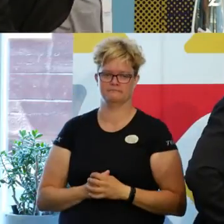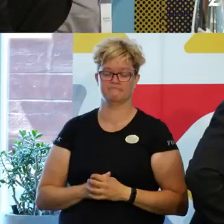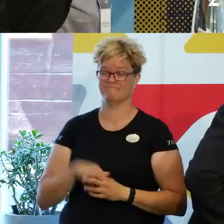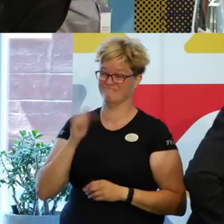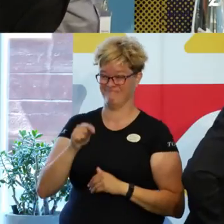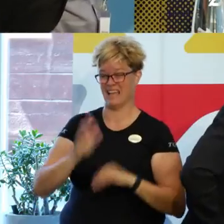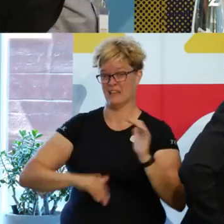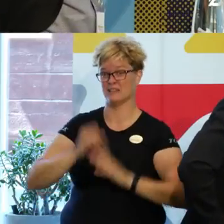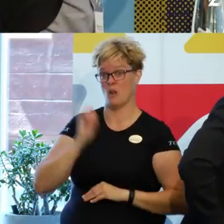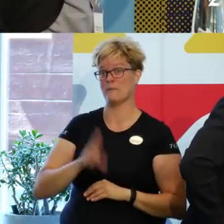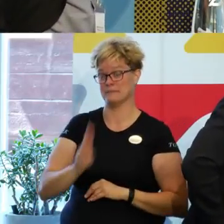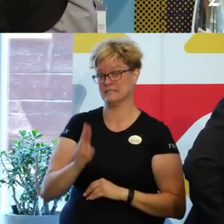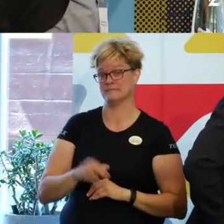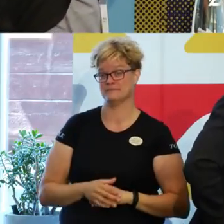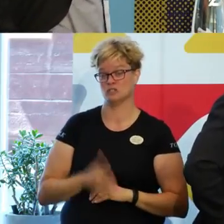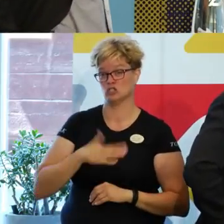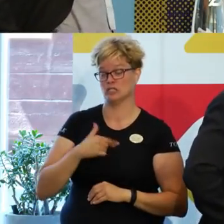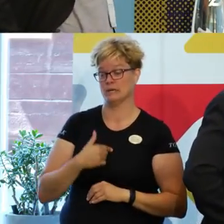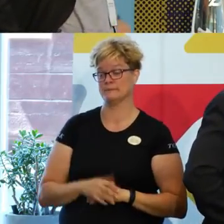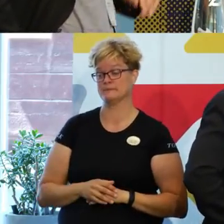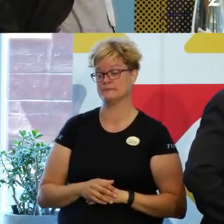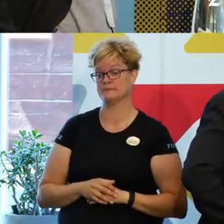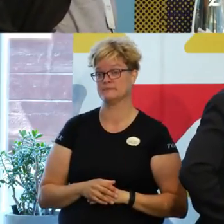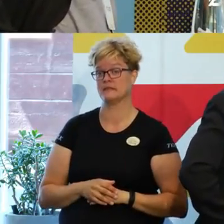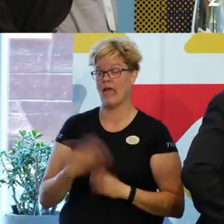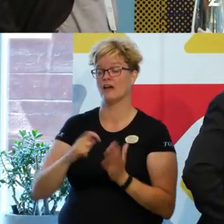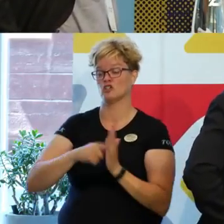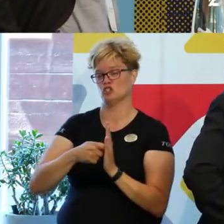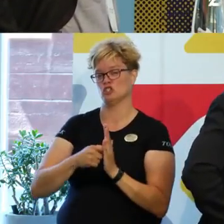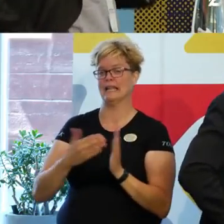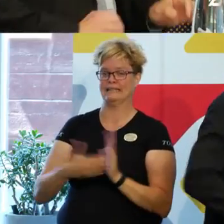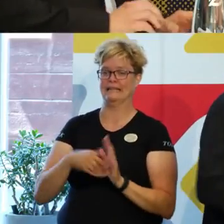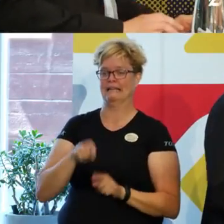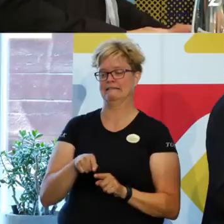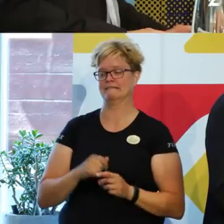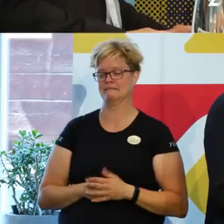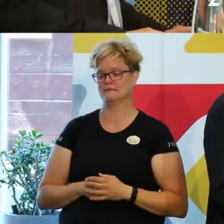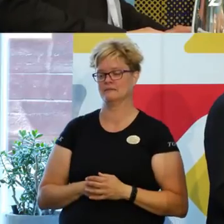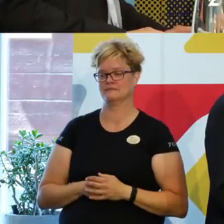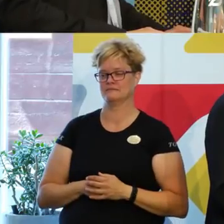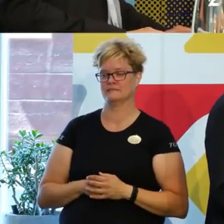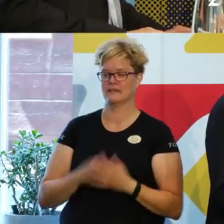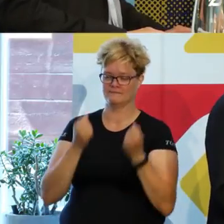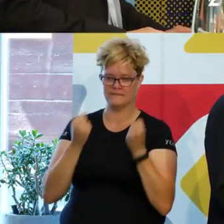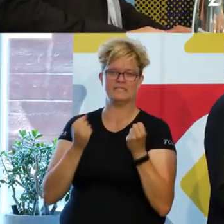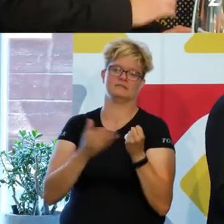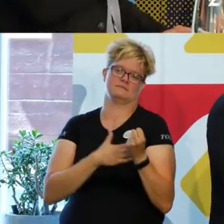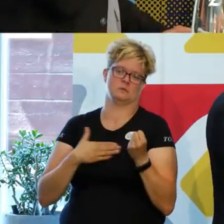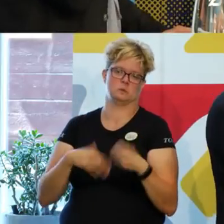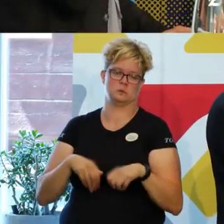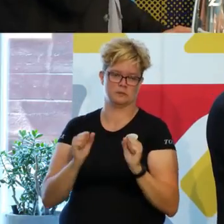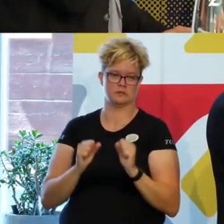detta, detta handlar om, tycker jag mycket. Verkligen. Så att det är ju liksom nyckeln i, och det centrala tycker jag, i vårt uppdrag.